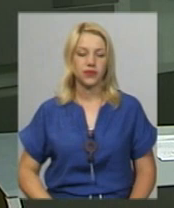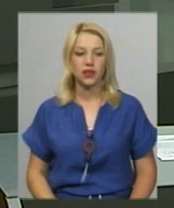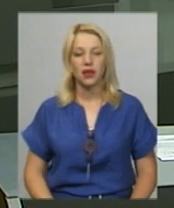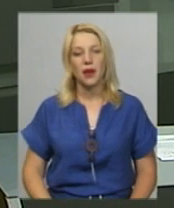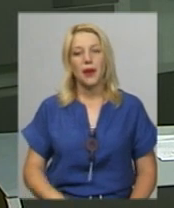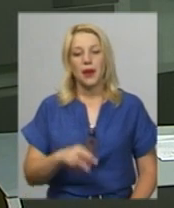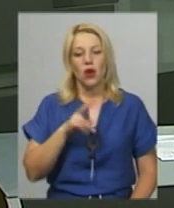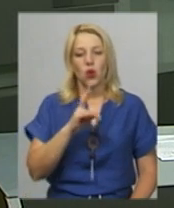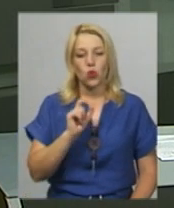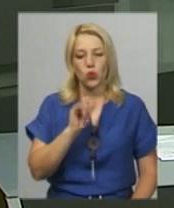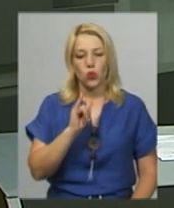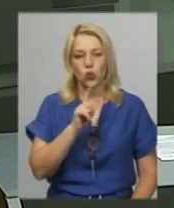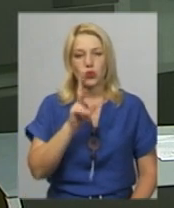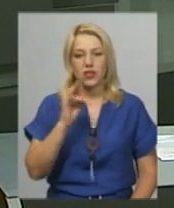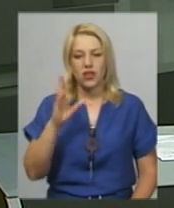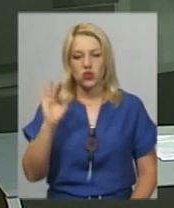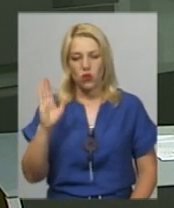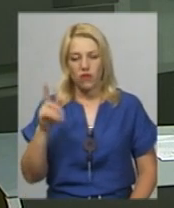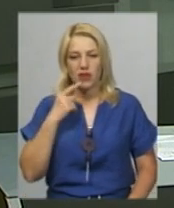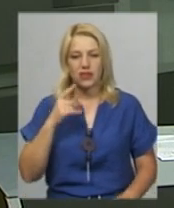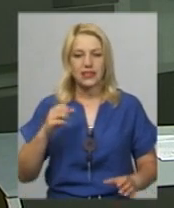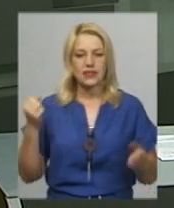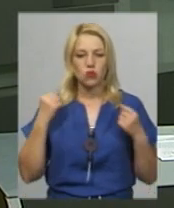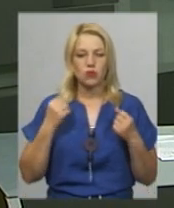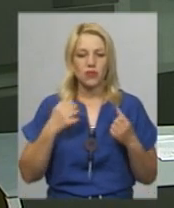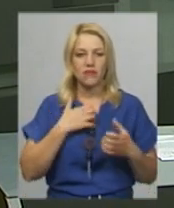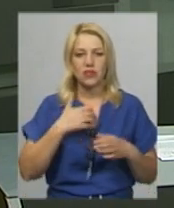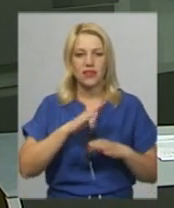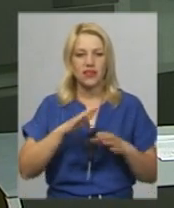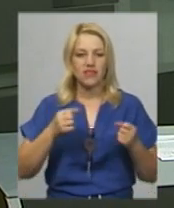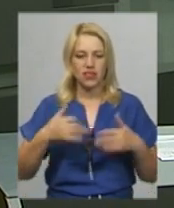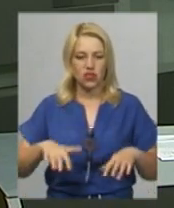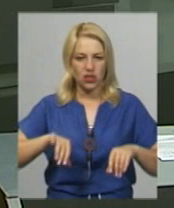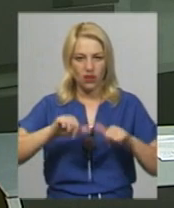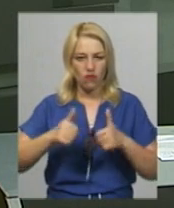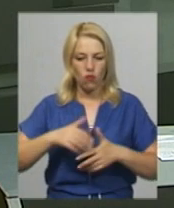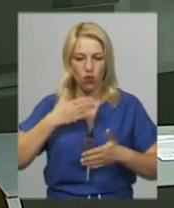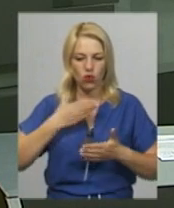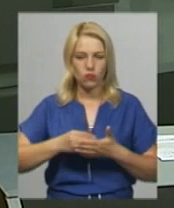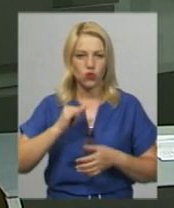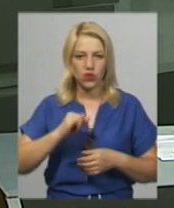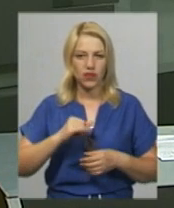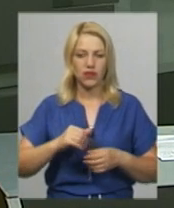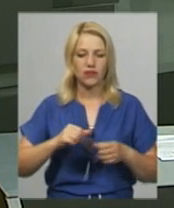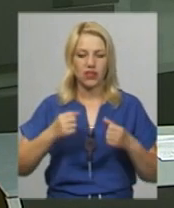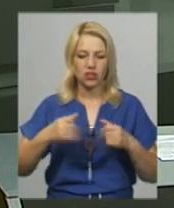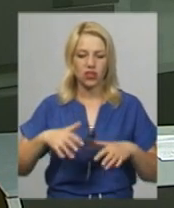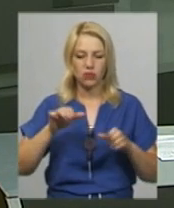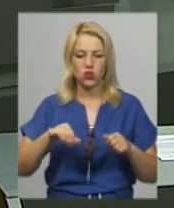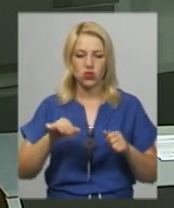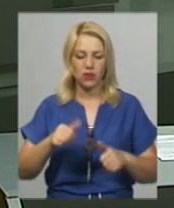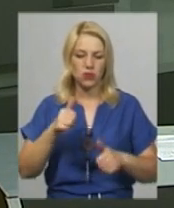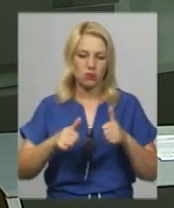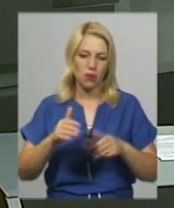Микола Кузніцов каже, спортсменам важливо не втрачати у міжсезоння форму та використовувати можливість позмагатись з командами